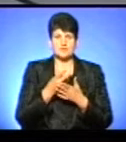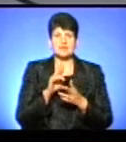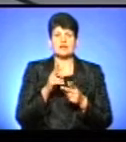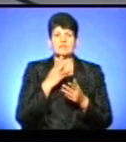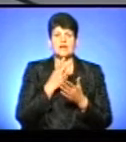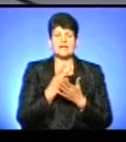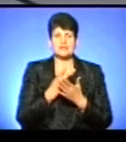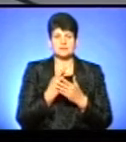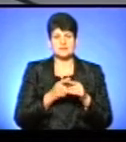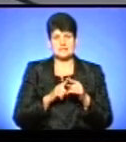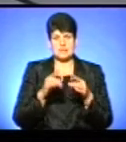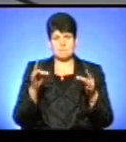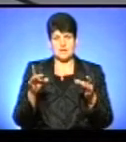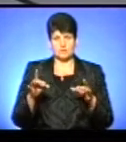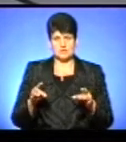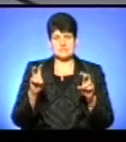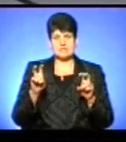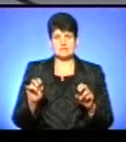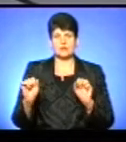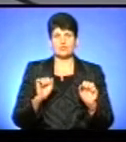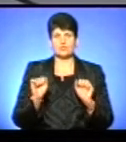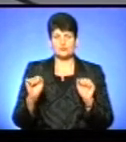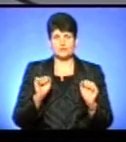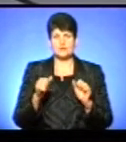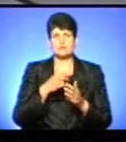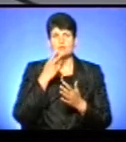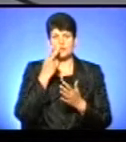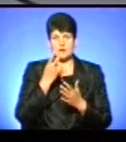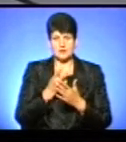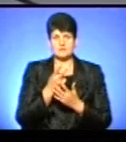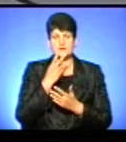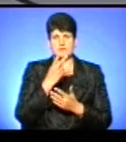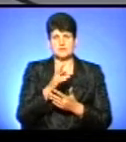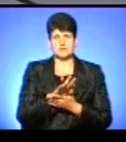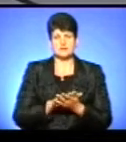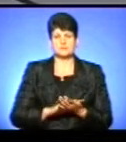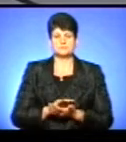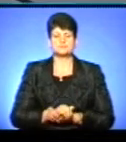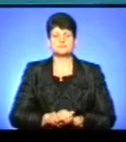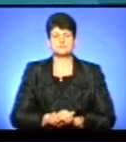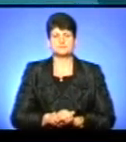виглядатиме такий пакунок. Власне, на засіданні уряду чиновники продемонстрували. Давайте подивимося на його склад.